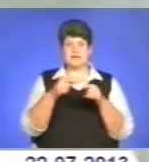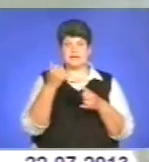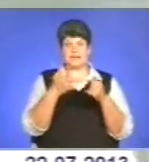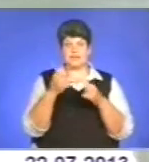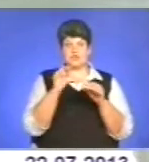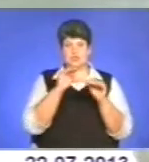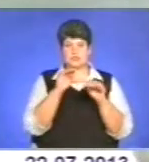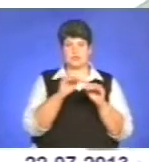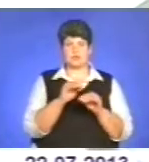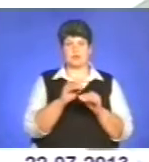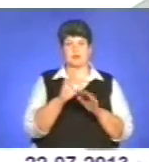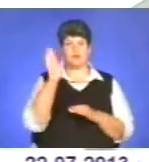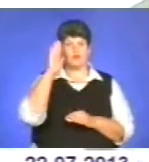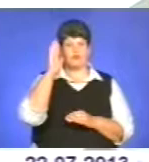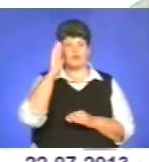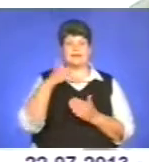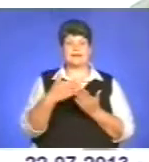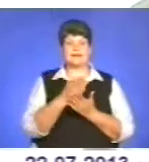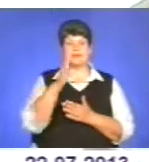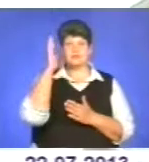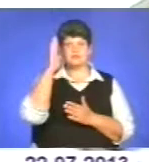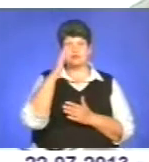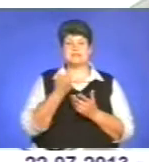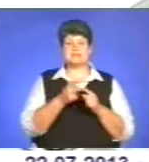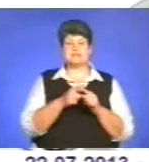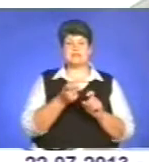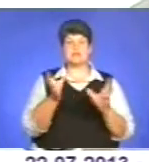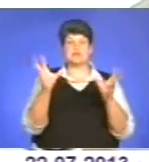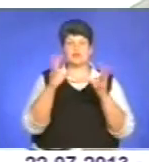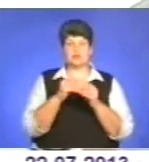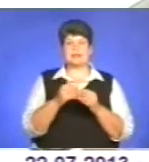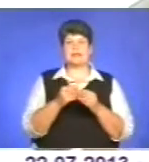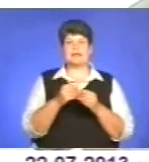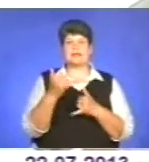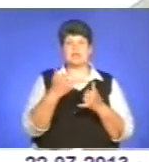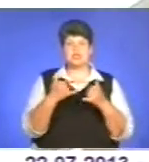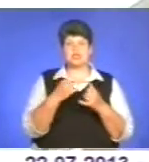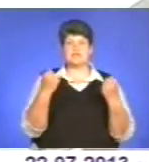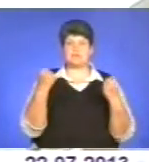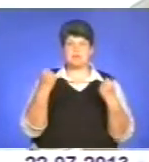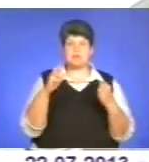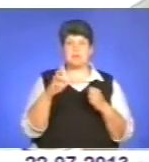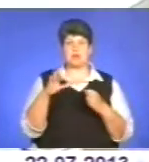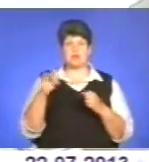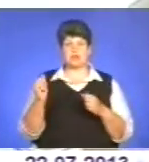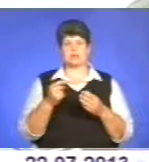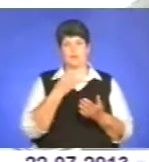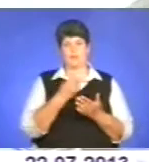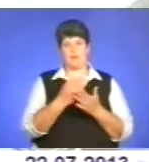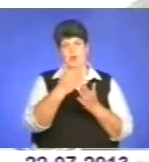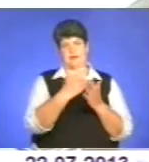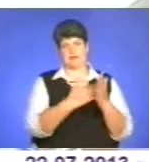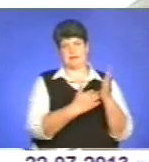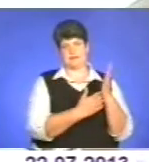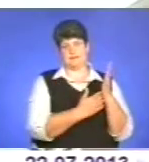відповідність води. Якість води – це є сукупність фізичних, хімічних і бактеріологічних показників. Вони